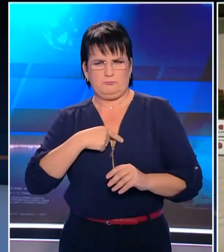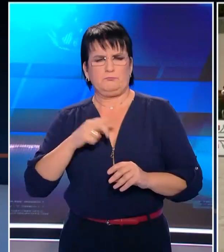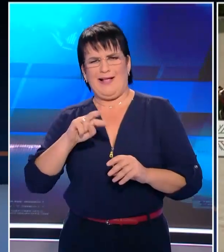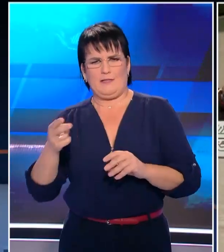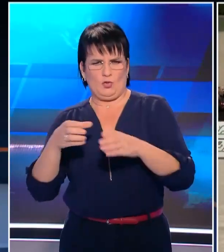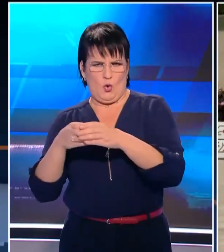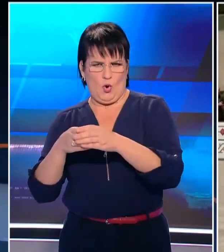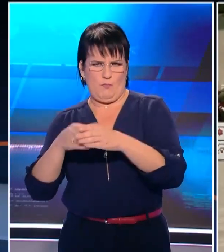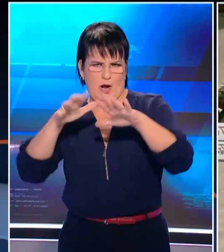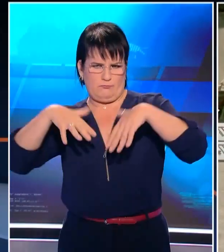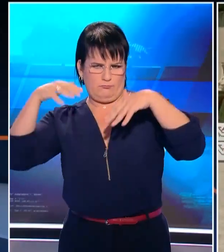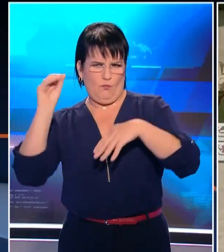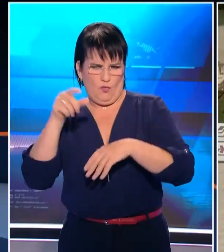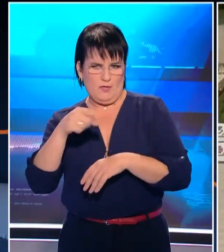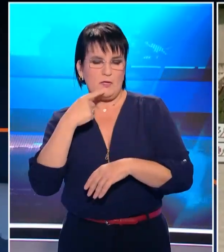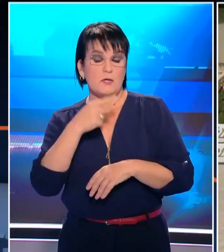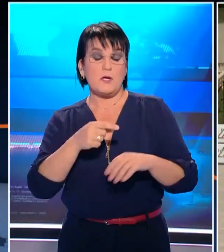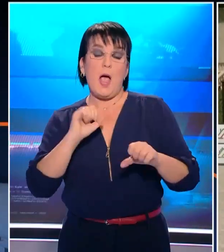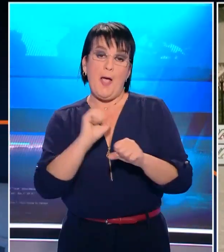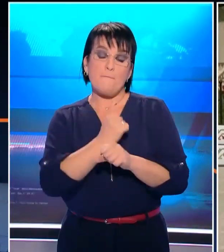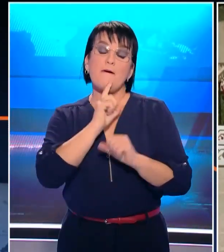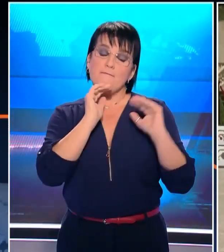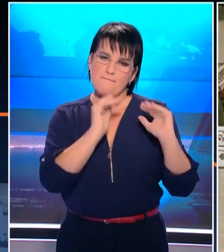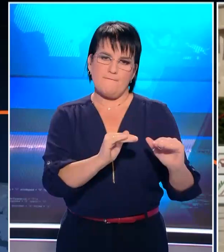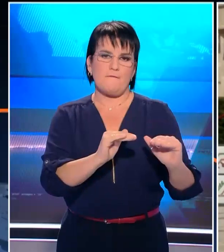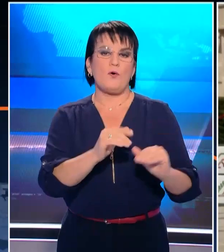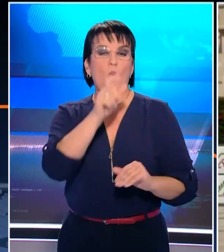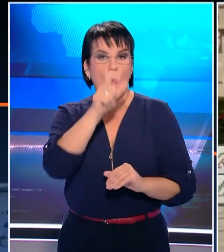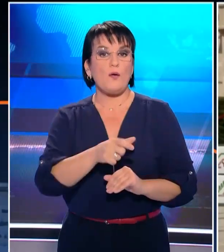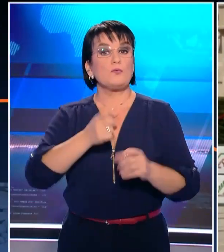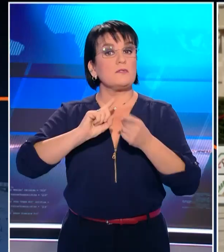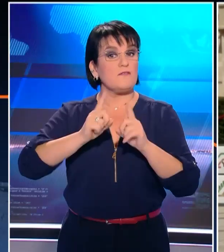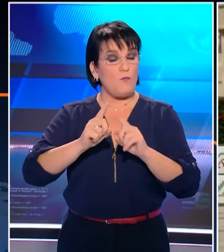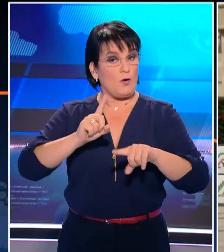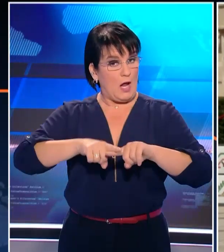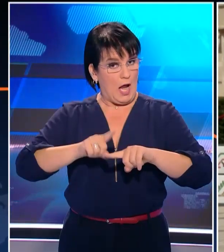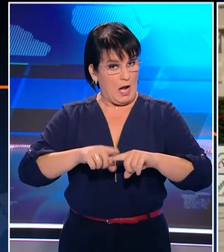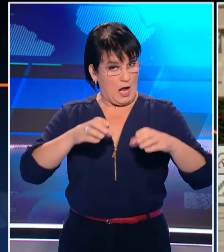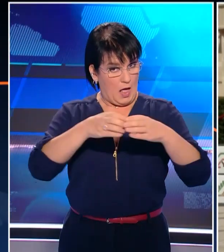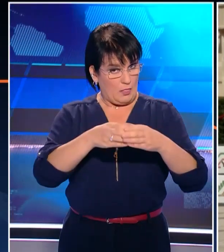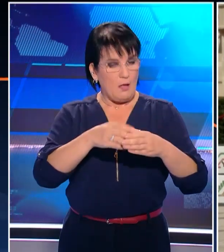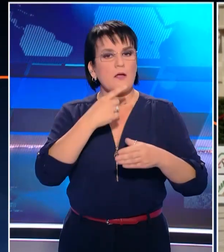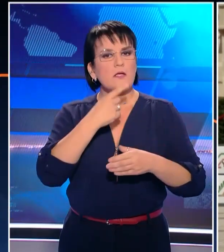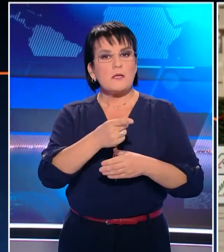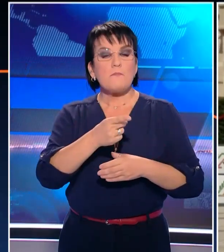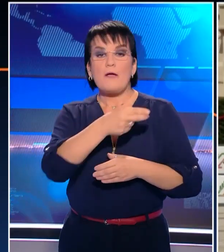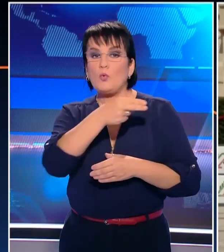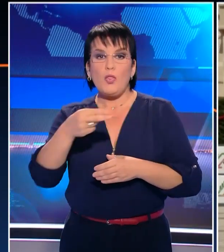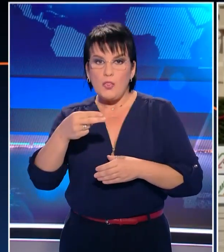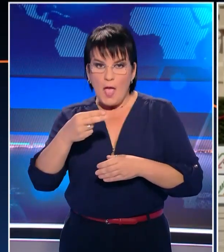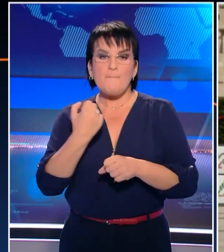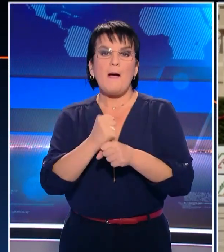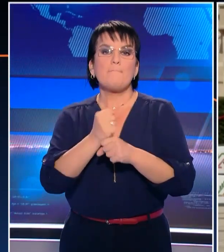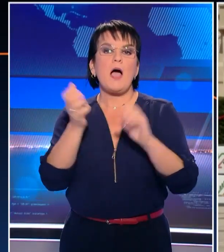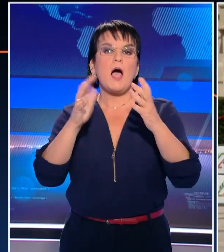αντιπολίτευσης στη Βρετανική Βουλή επέμεινε στον ισχυρισμό ότι είχε συμφωνήσει με την ελληνική πλευρά να μην αναφερθούν στο θέμα